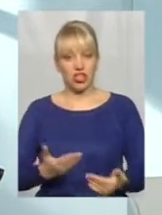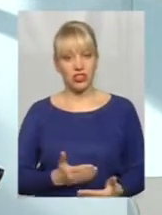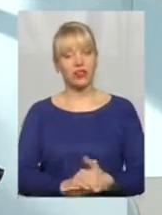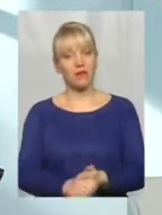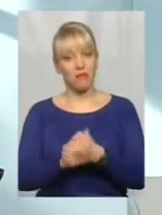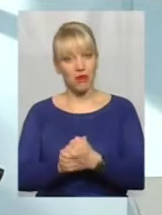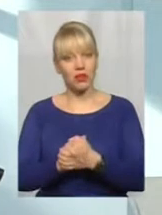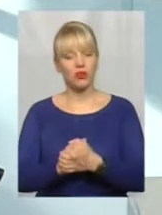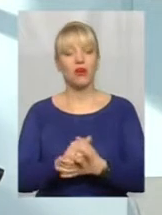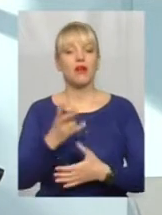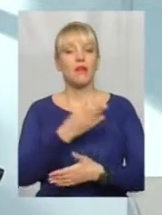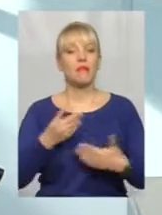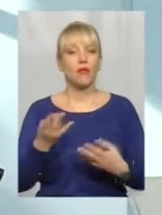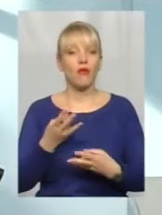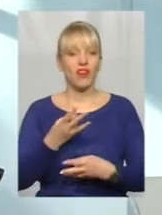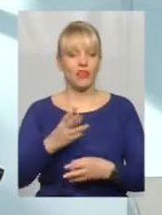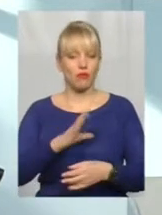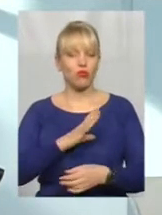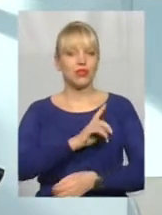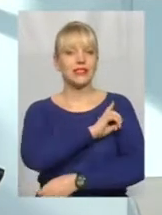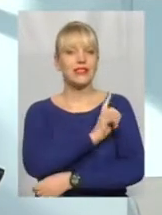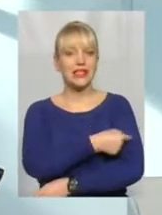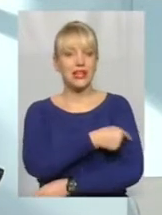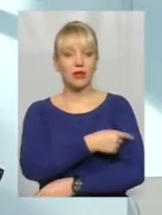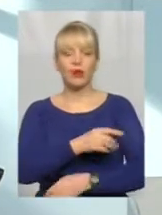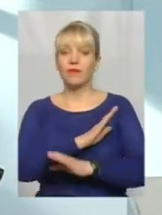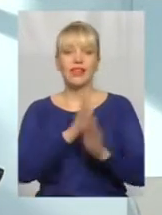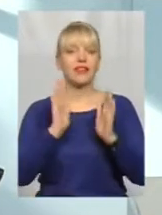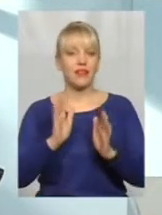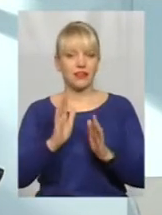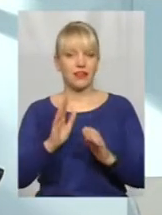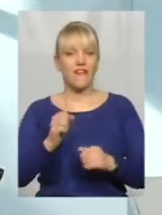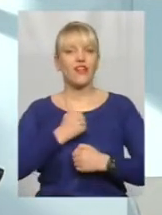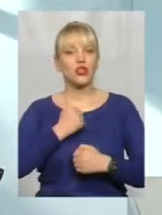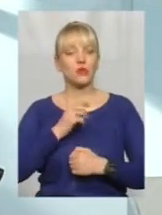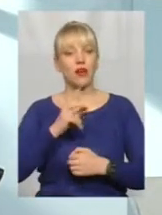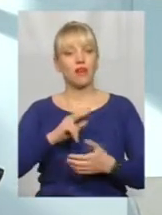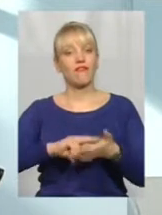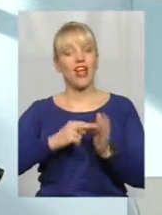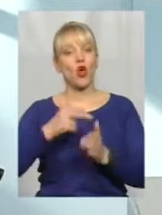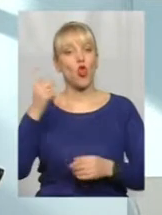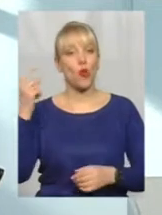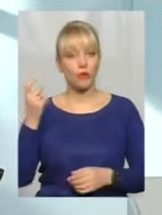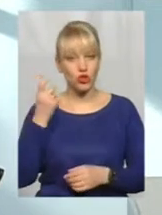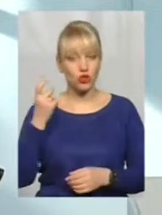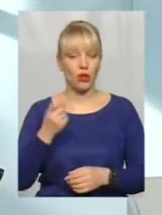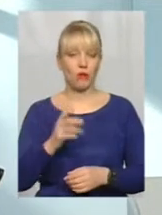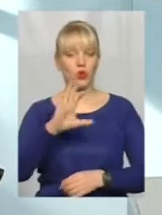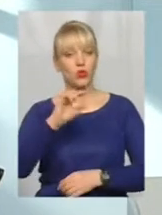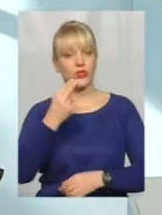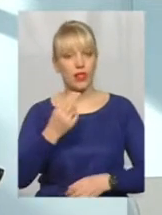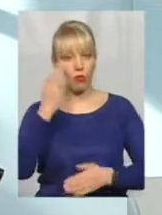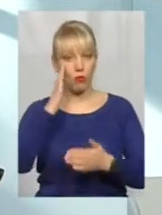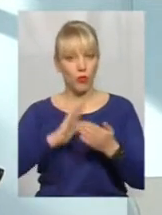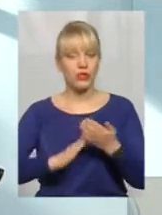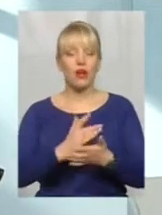І не стільки в військовому плані, хоч це безперечно дуже важливо. Скільки в економічному, соціальному, політичному, в